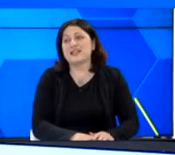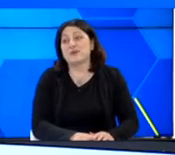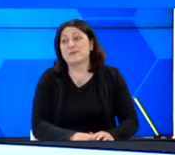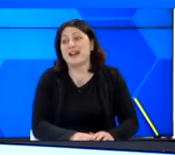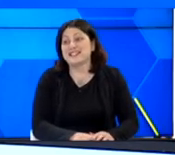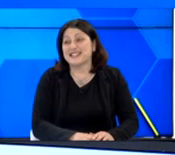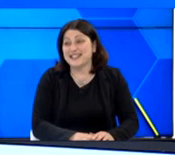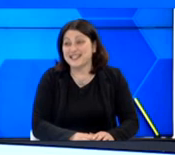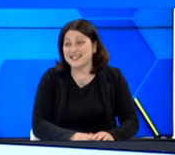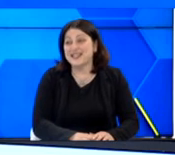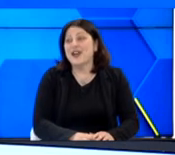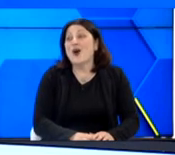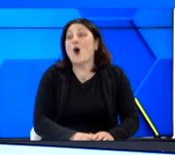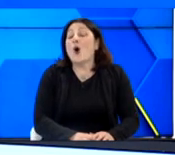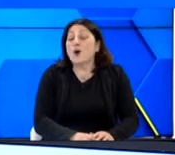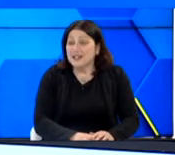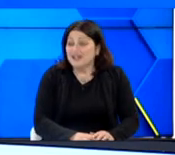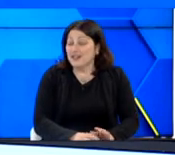πραγματικά και πολύ μεγάλη συγκίνηση.